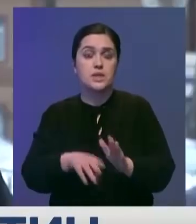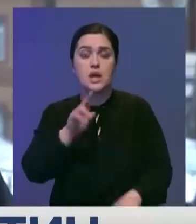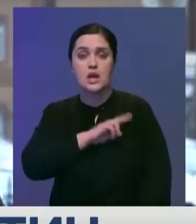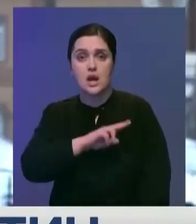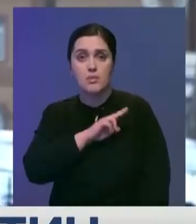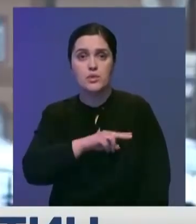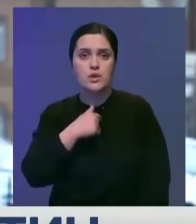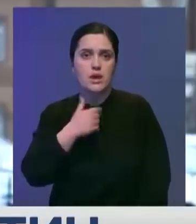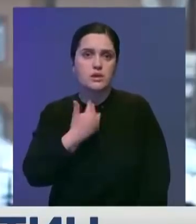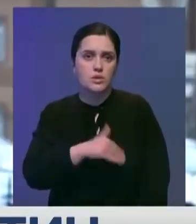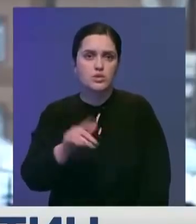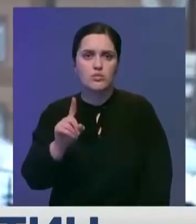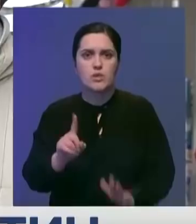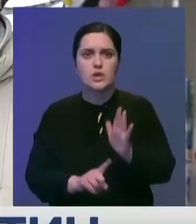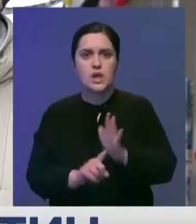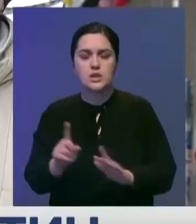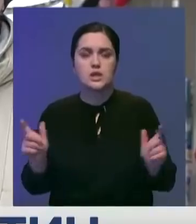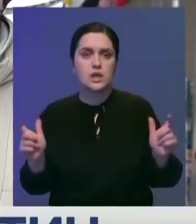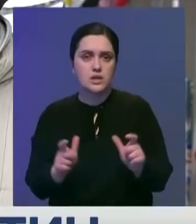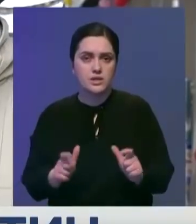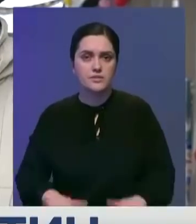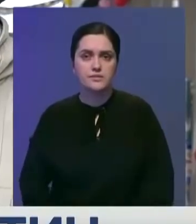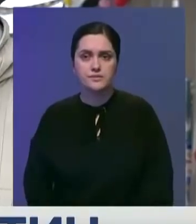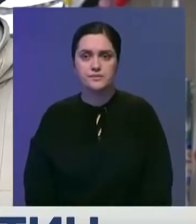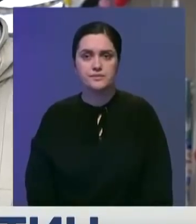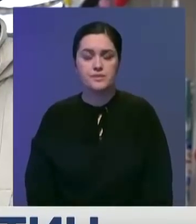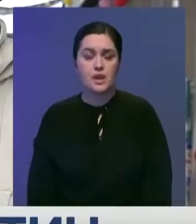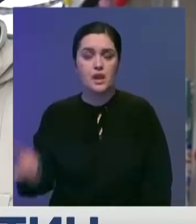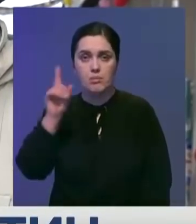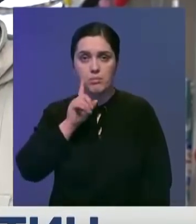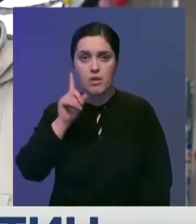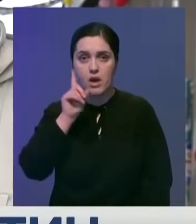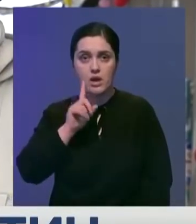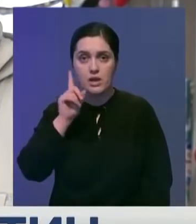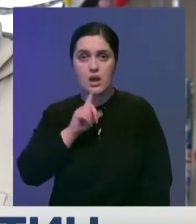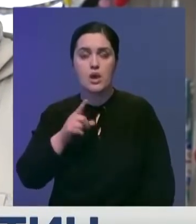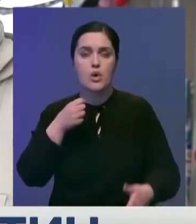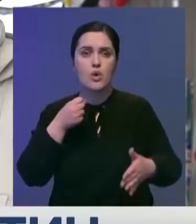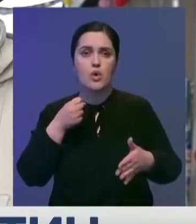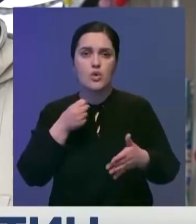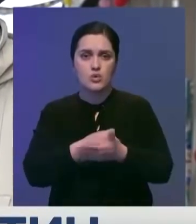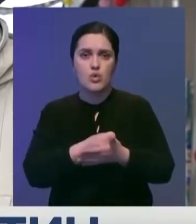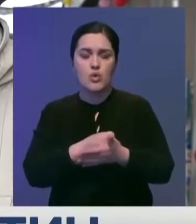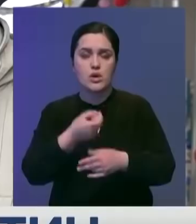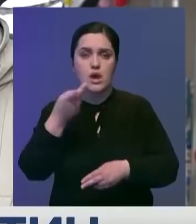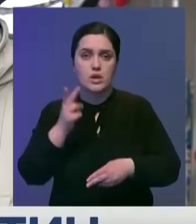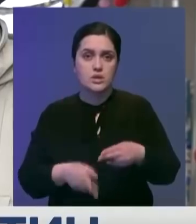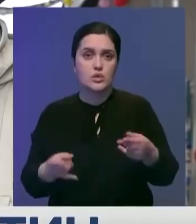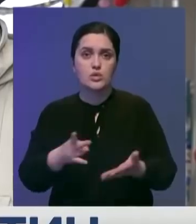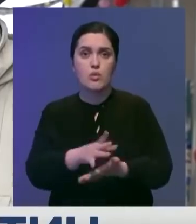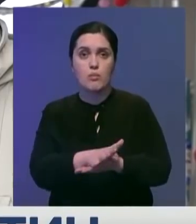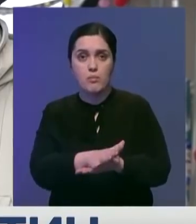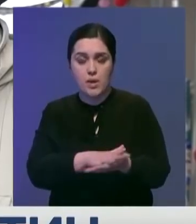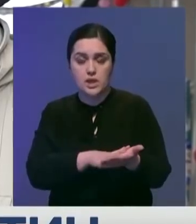Я не хочу, чтобы начинался карантин. Я думаю так, что пока мы не дойдем до самого хорошего конца, надо продолжать